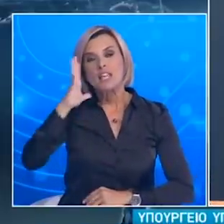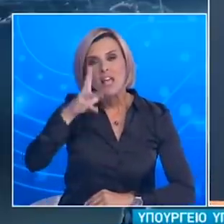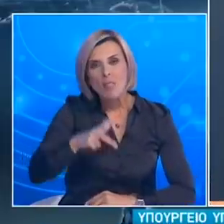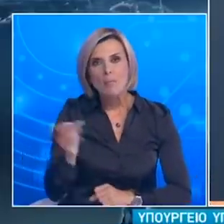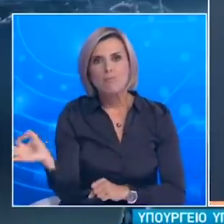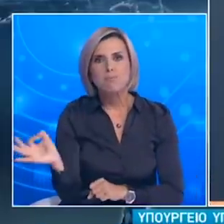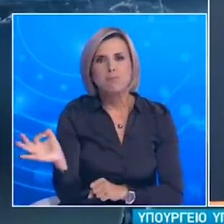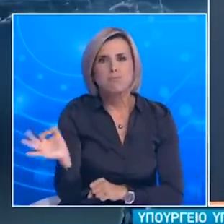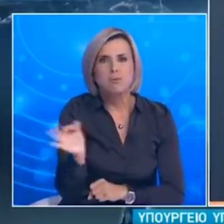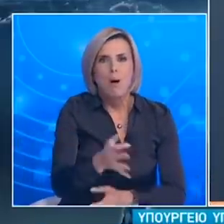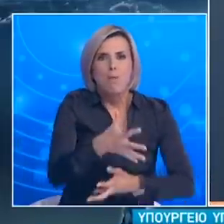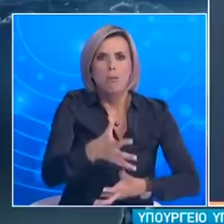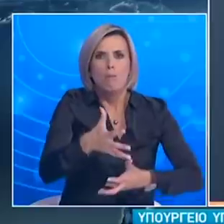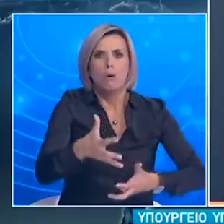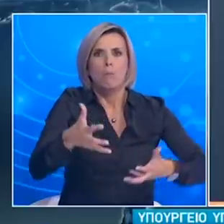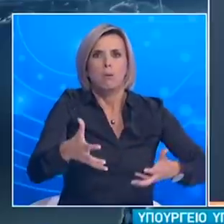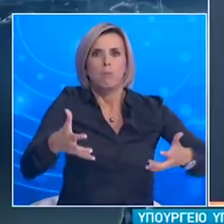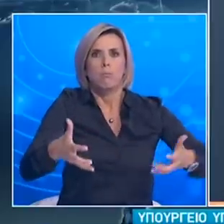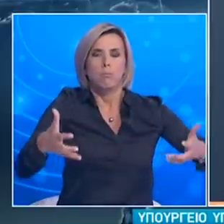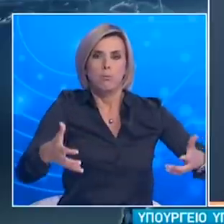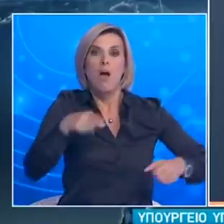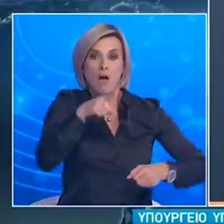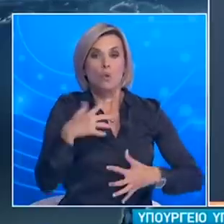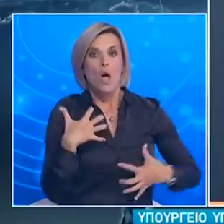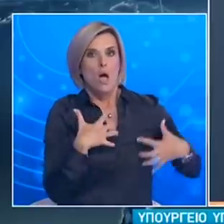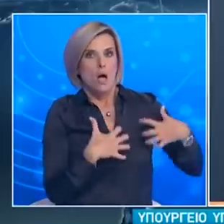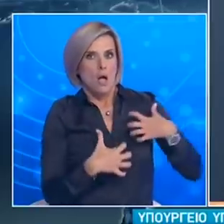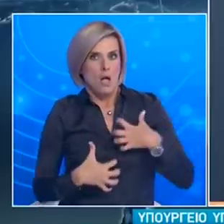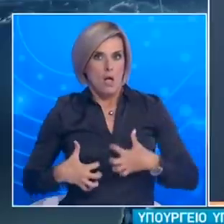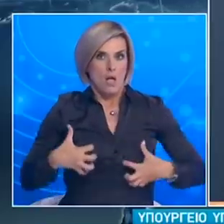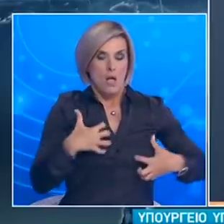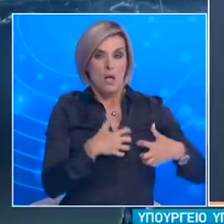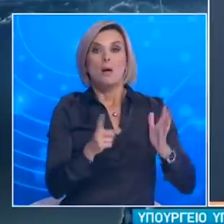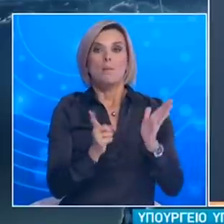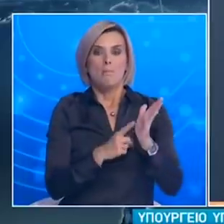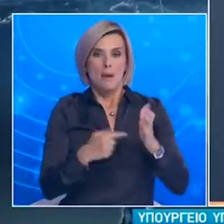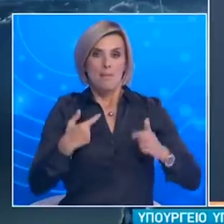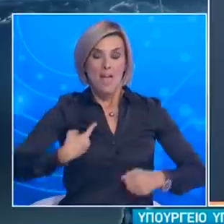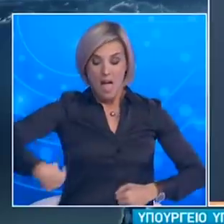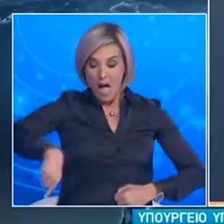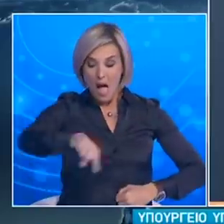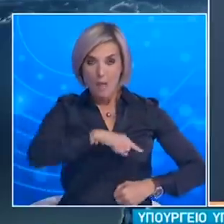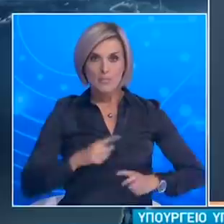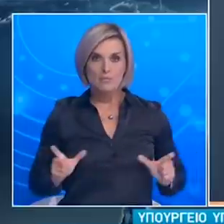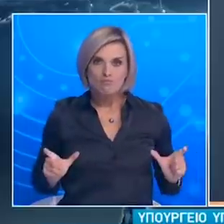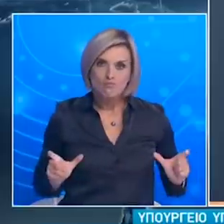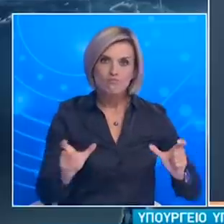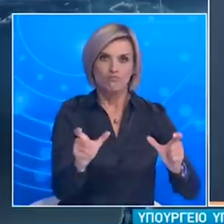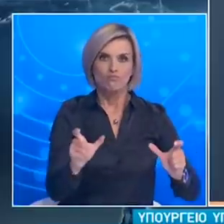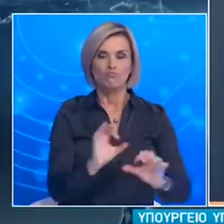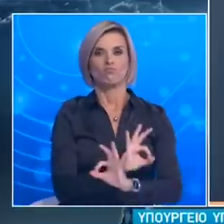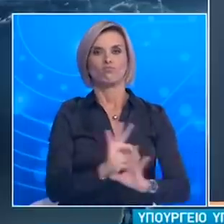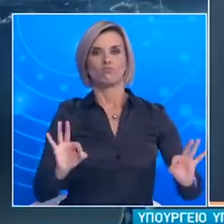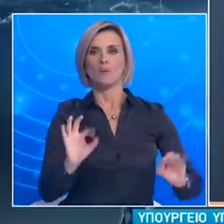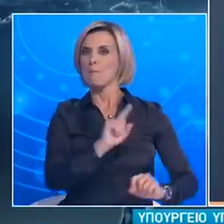να παραμένει αυξημένος δεν επιτρέπουν κανέναν ευσυχασμό. Απαιτούν από εμάς να παραμείνουμε σε εγρήγορση, σε ετοιμότητα, σε